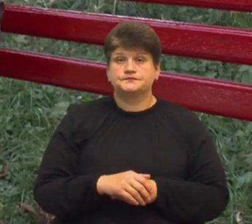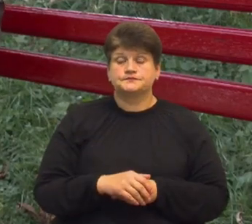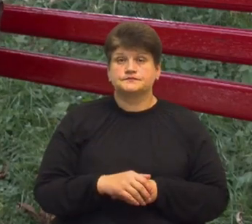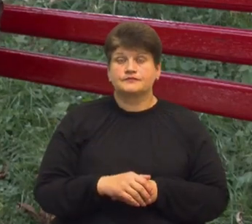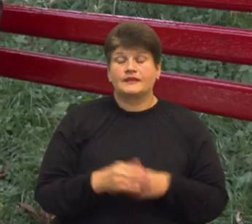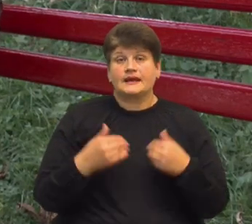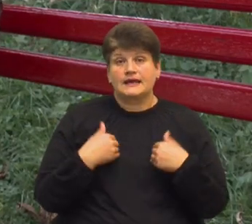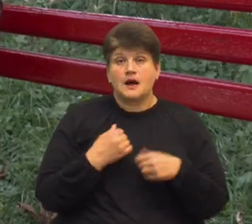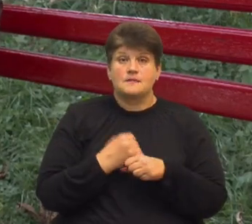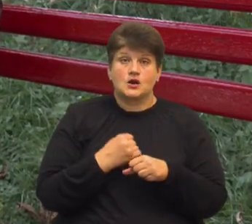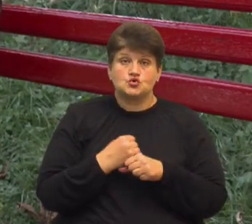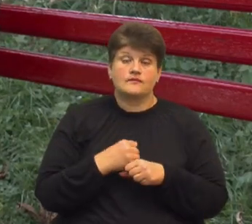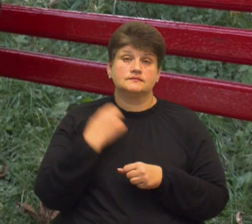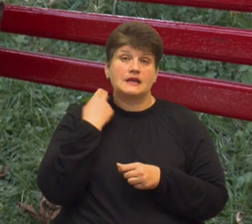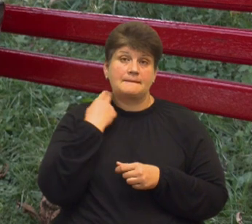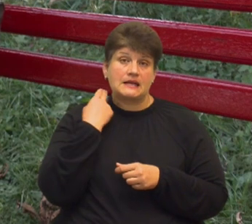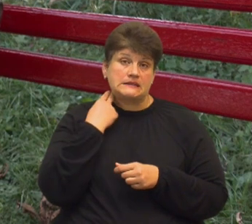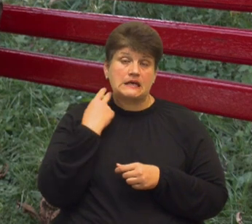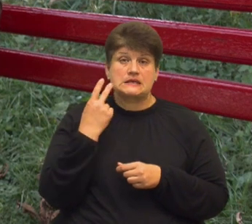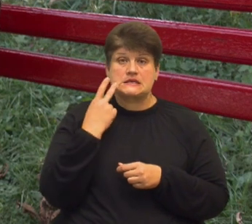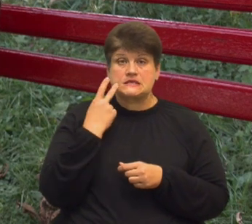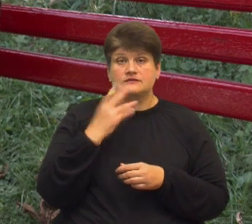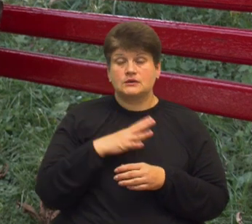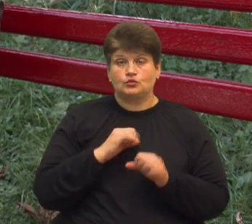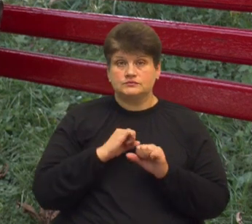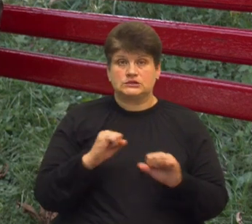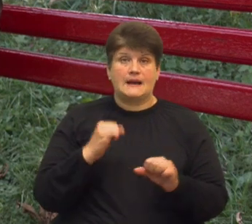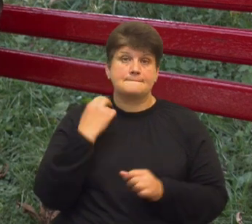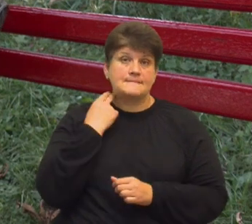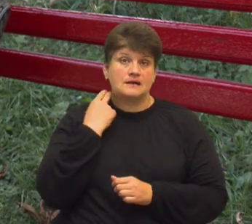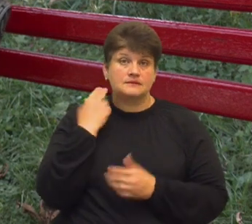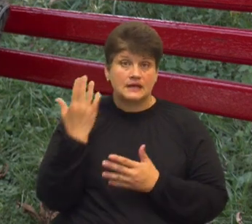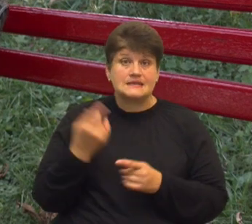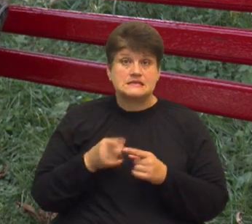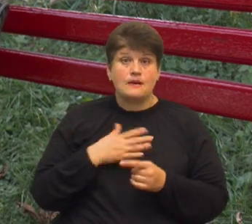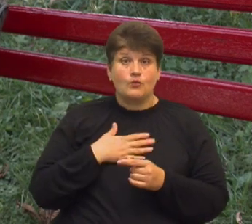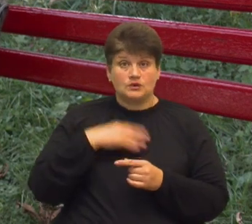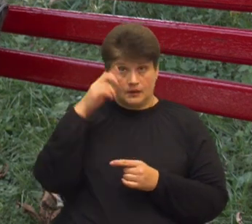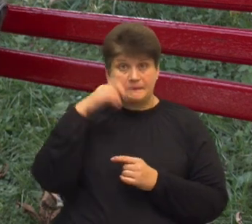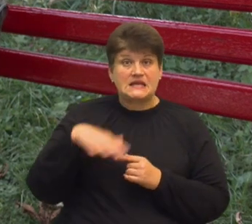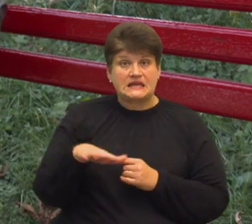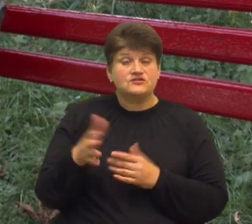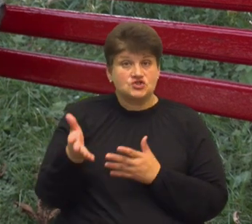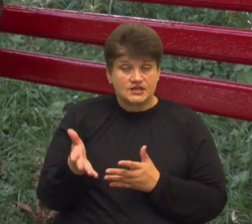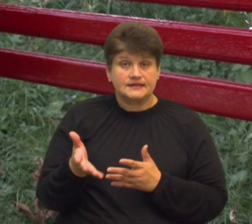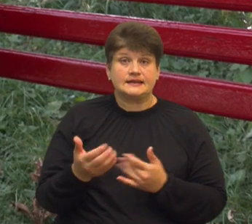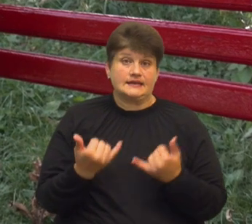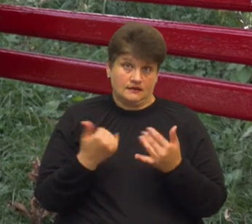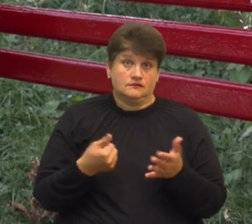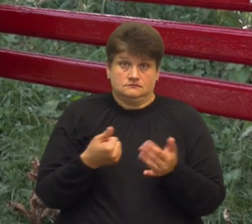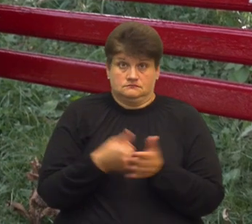Я працював на Британію, і я завжди був патріотом Великобританії, бо це моя батьківщина. І я досі патріот Великобританії.